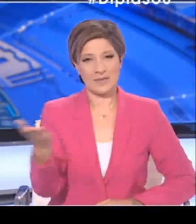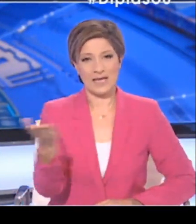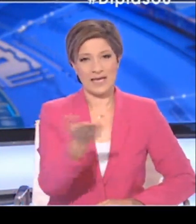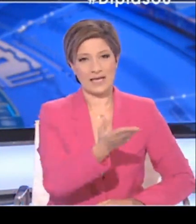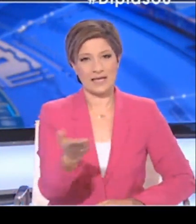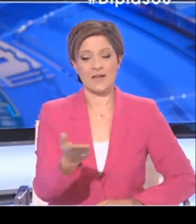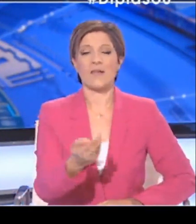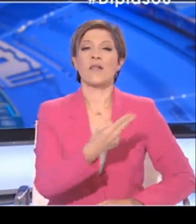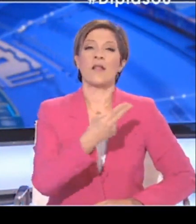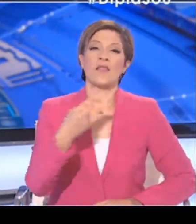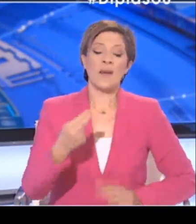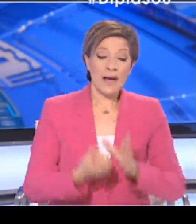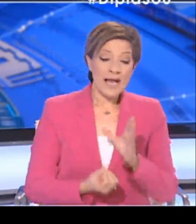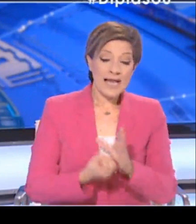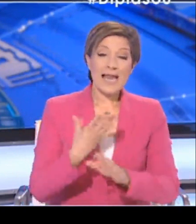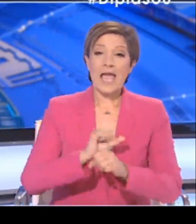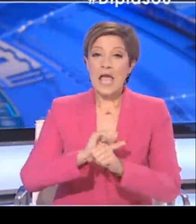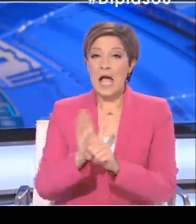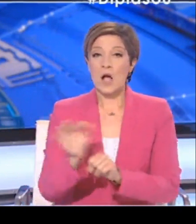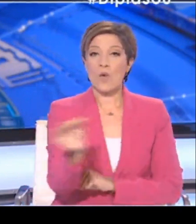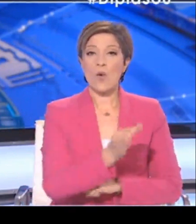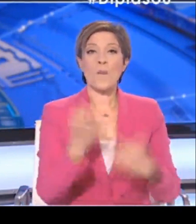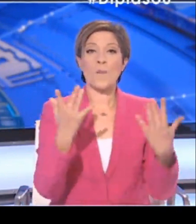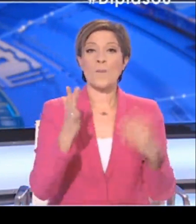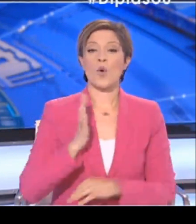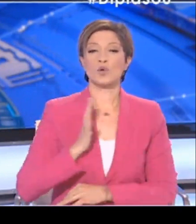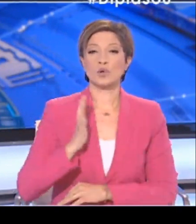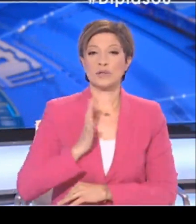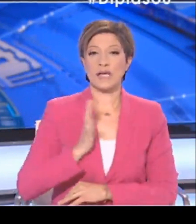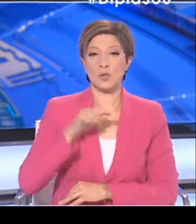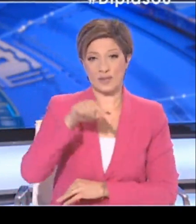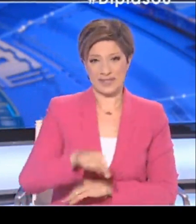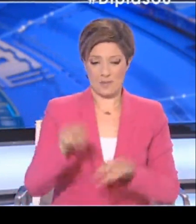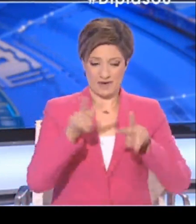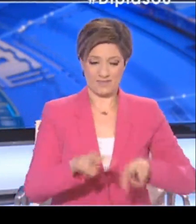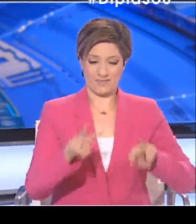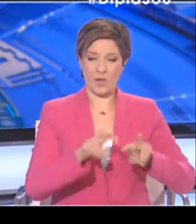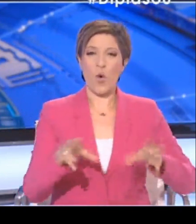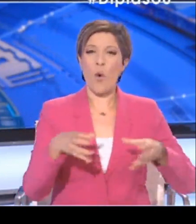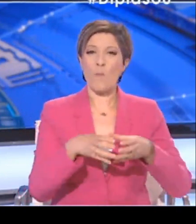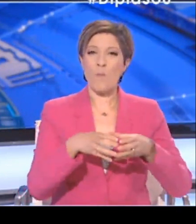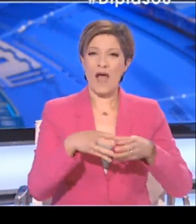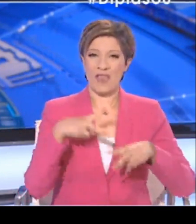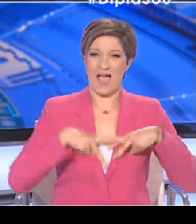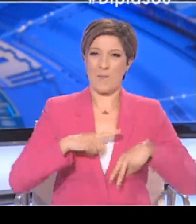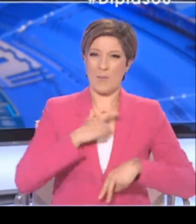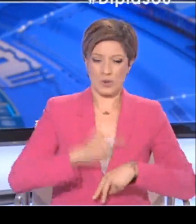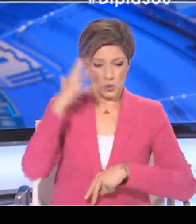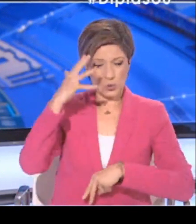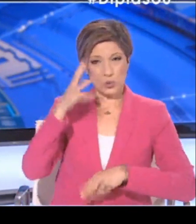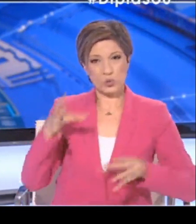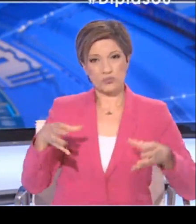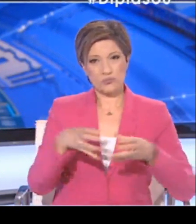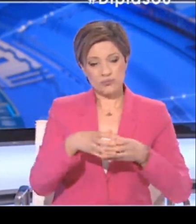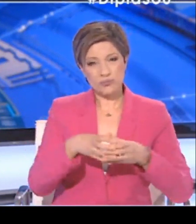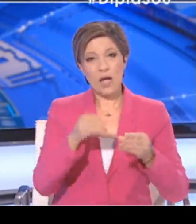Σε ό,τι αφορά στα νέα περιστατικά της νόσου COVID-19, σύμφωνα με τα δεδομένα από την Μονάδα Επιδομικής Επιτήρησης του Υπουργείου